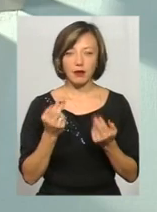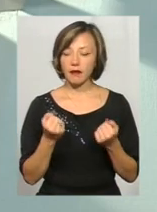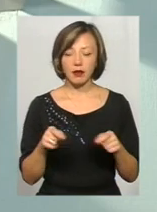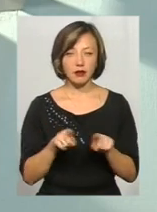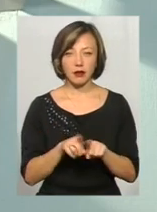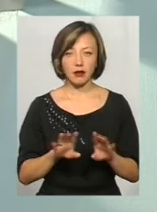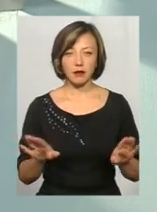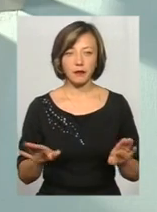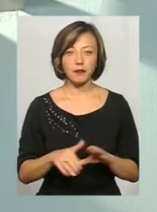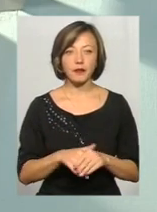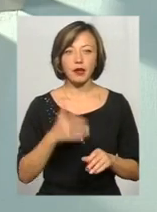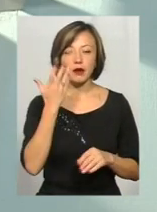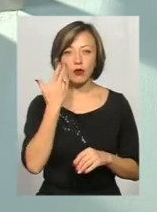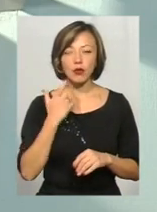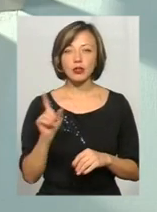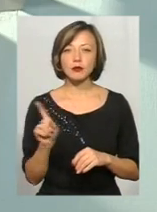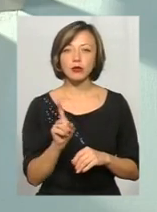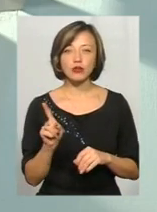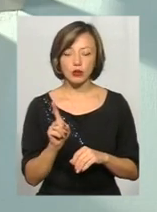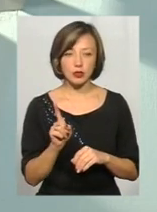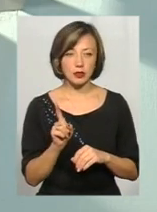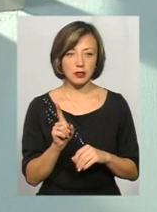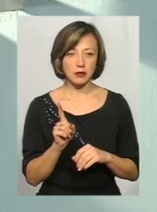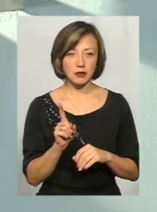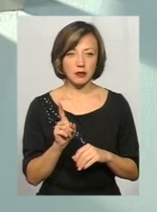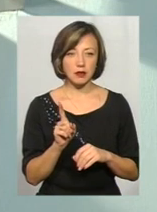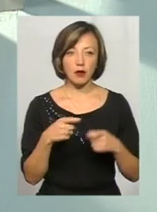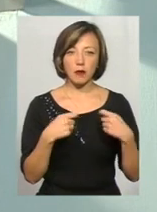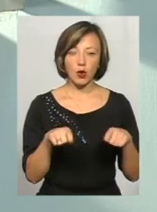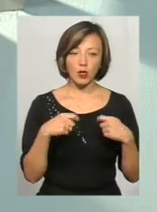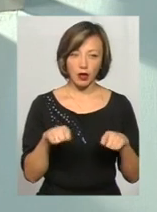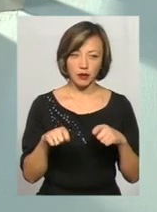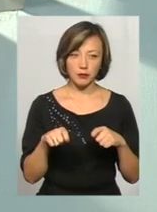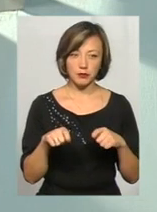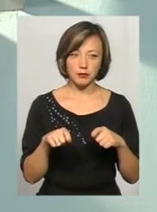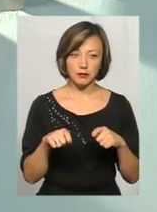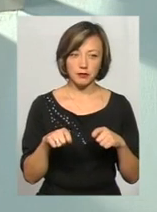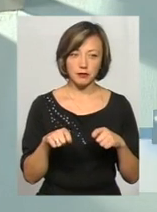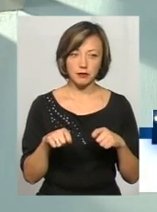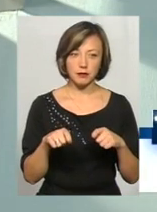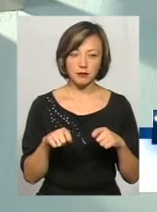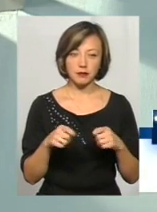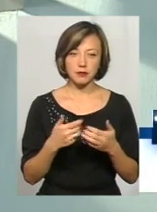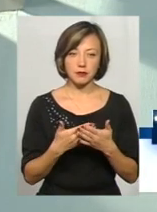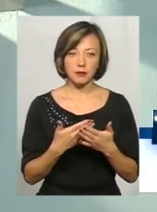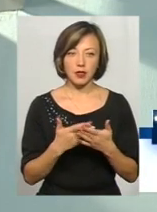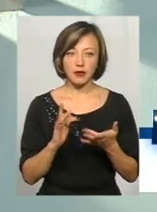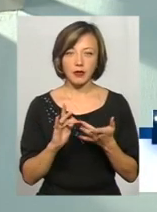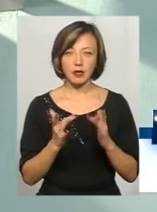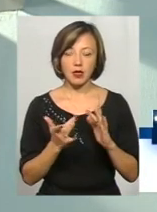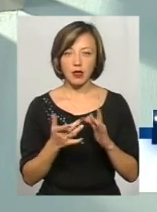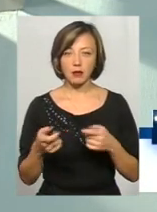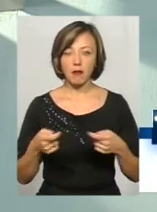Коли ми щось продаємо в інтернет